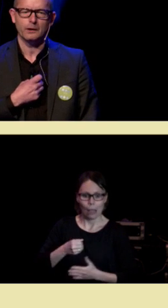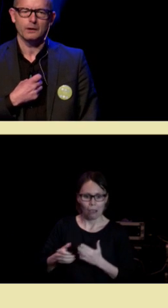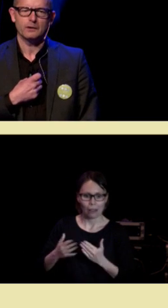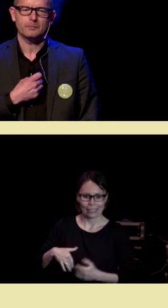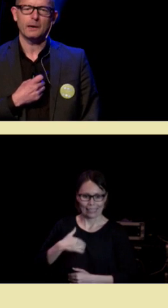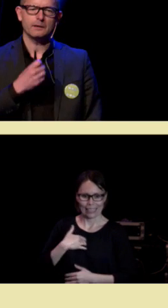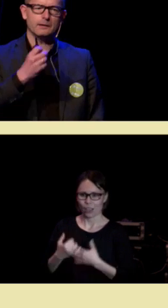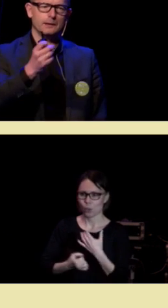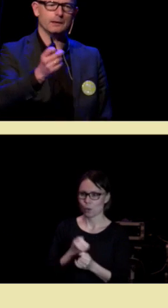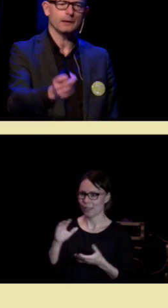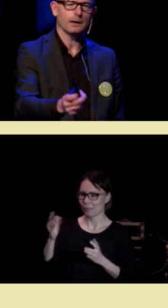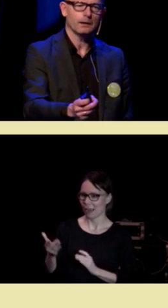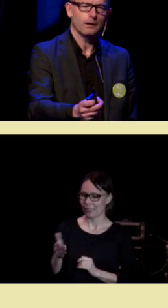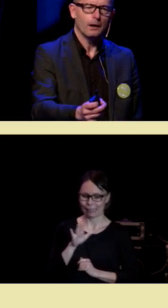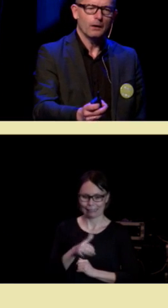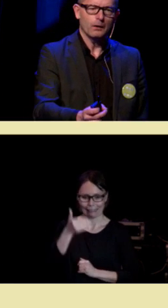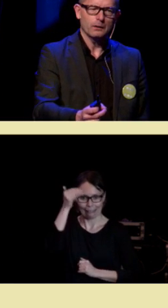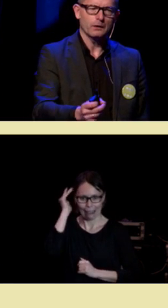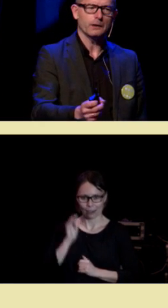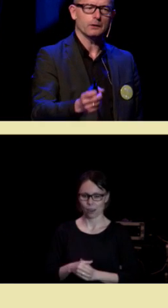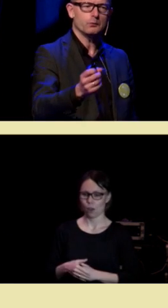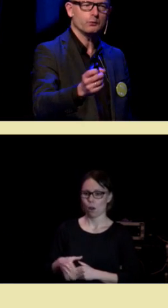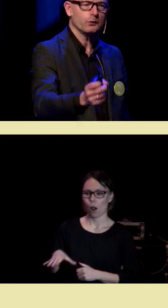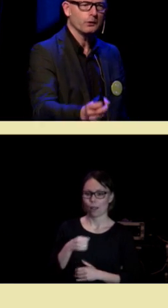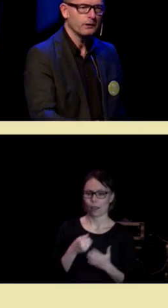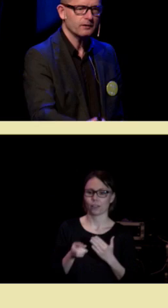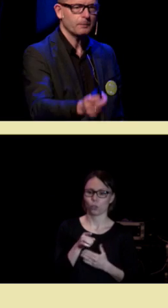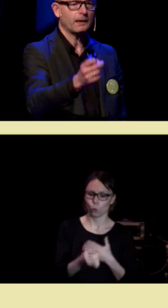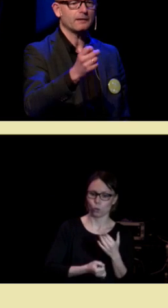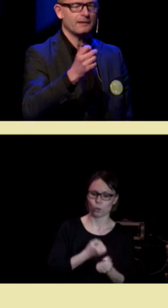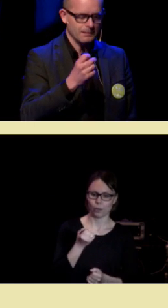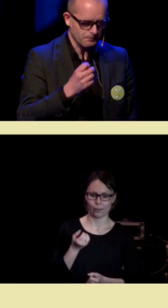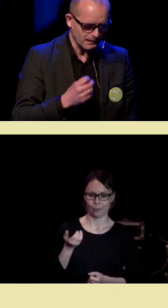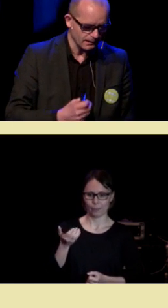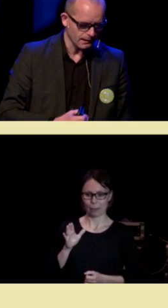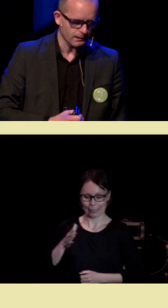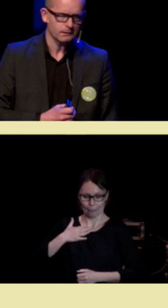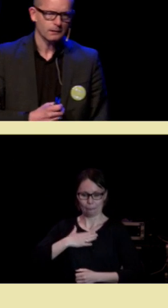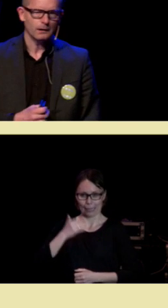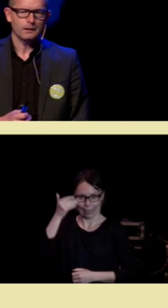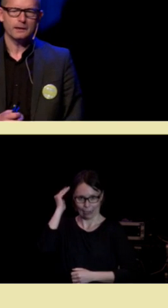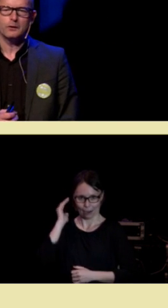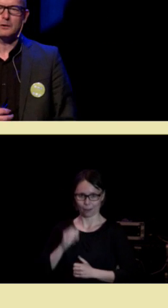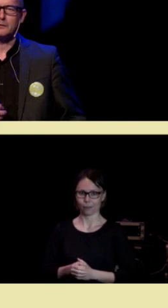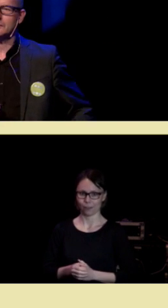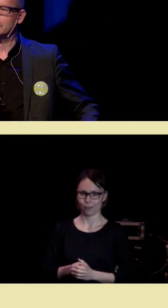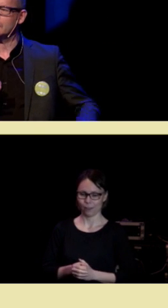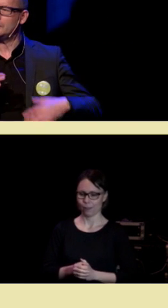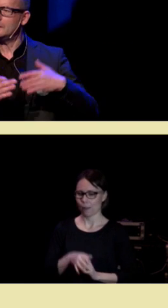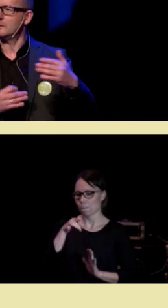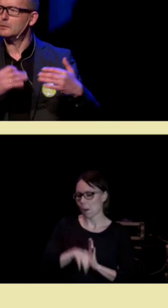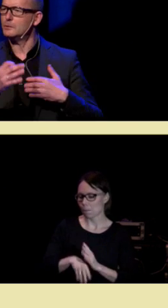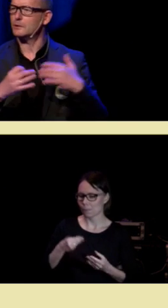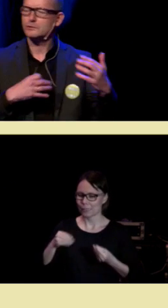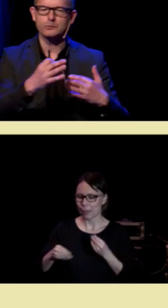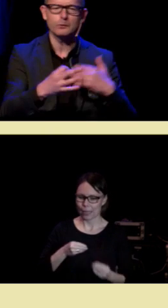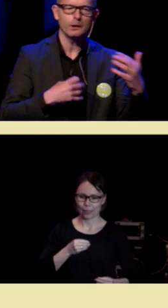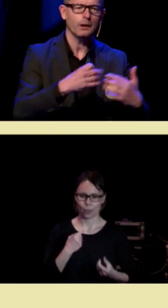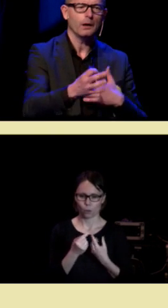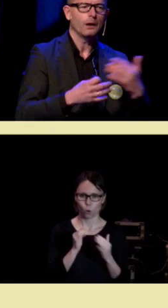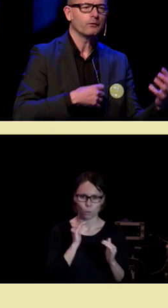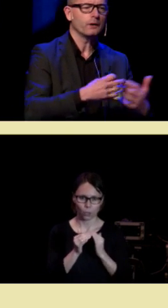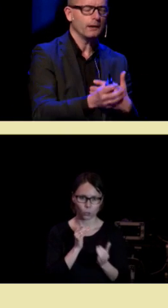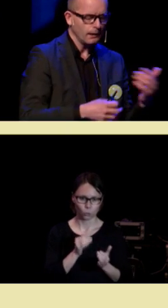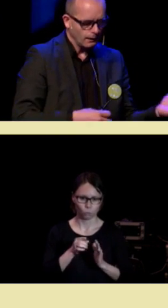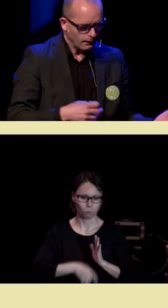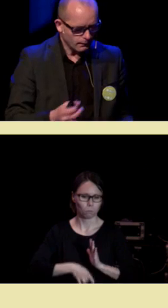gjør speiles i din hjerne. Alle handlinger du gjør speiles i min hjerne. Det gjør rask og smidig kommunikasjonen mulig,